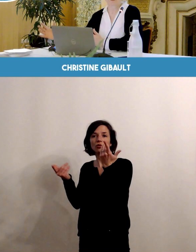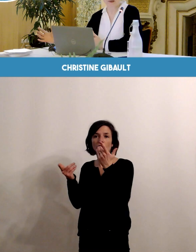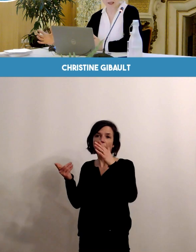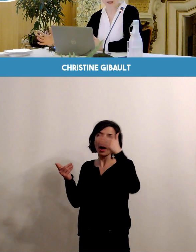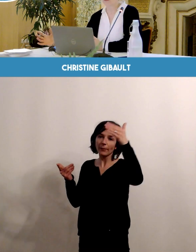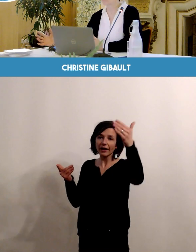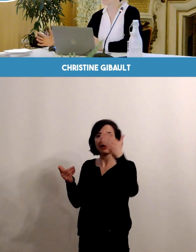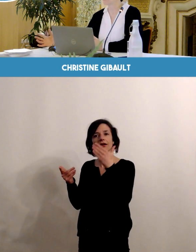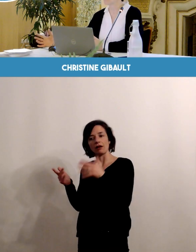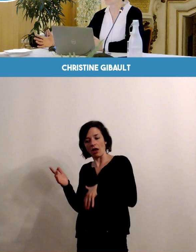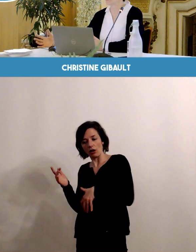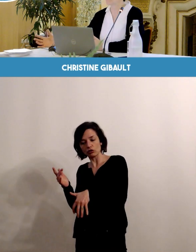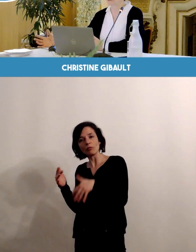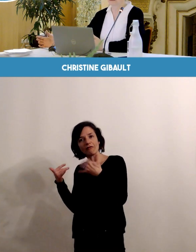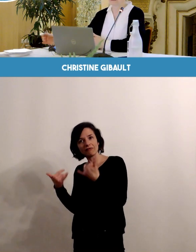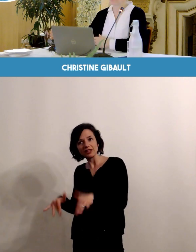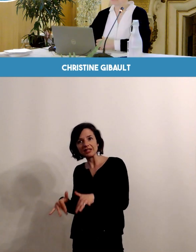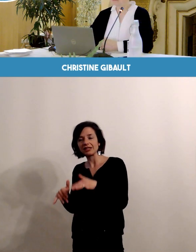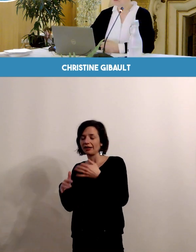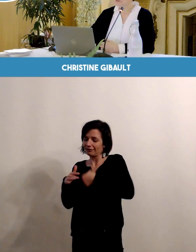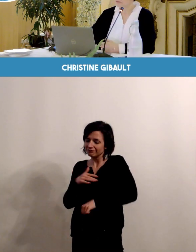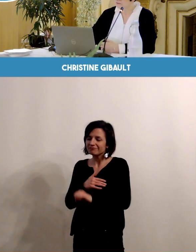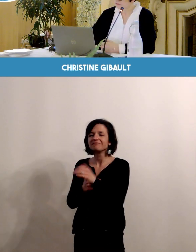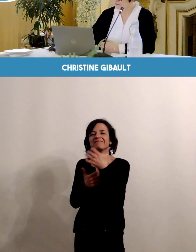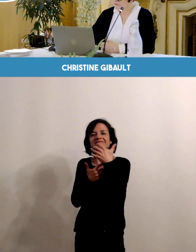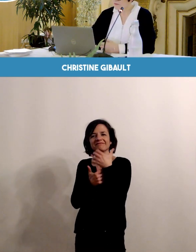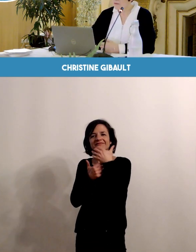passera après l'accouchement et la sortie de la maternité.